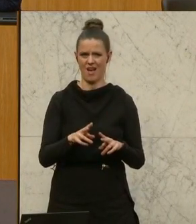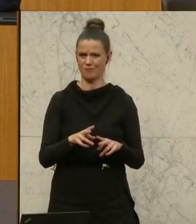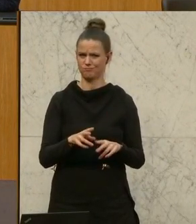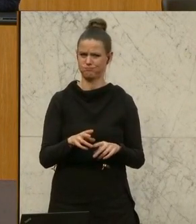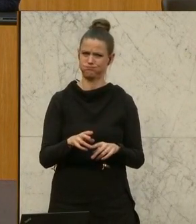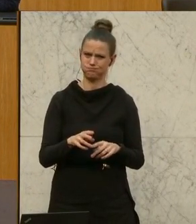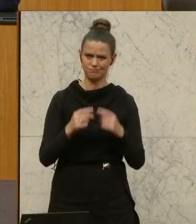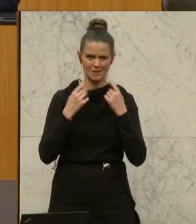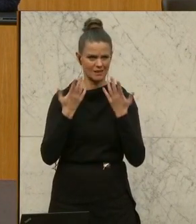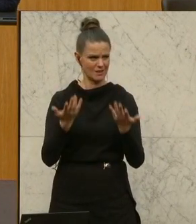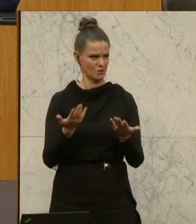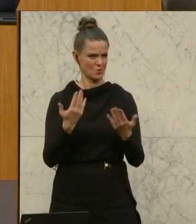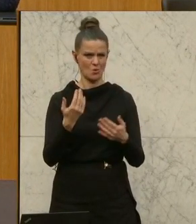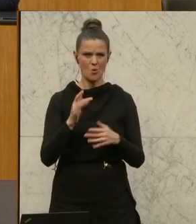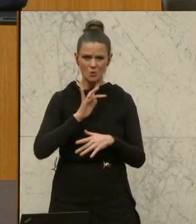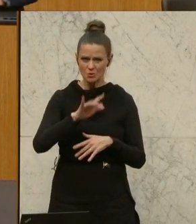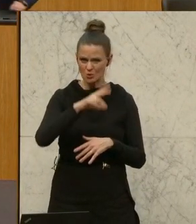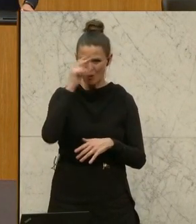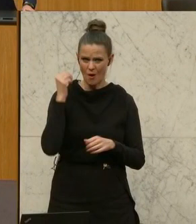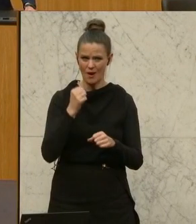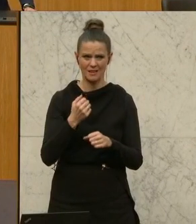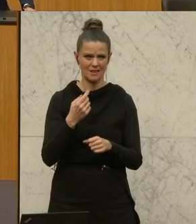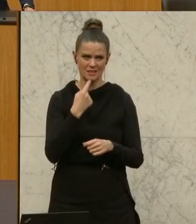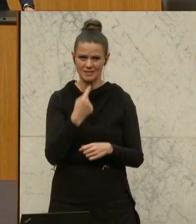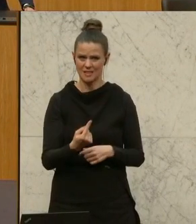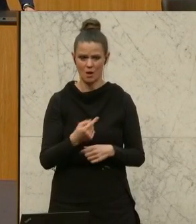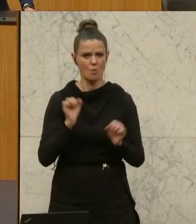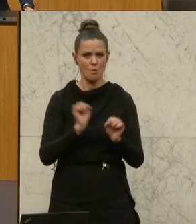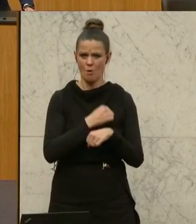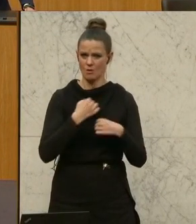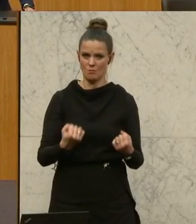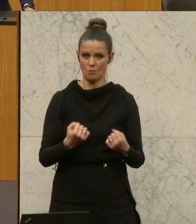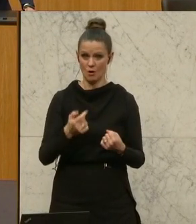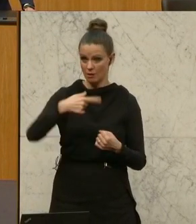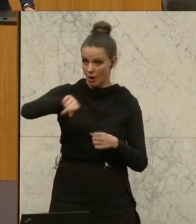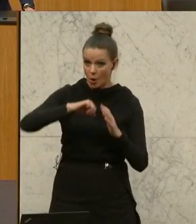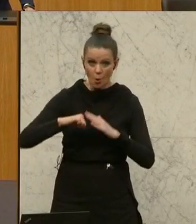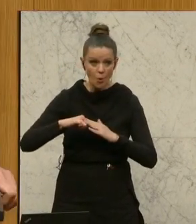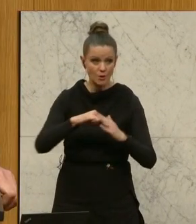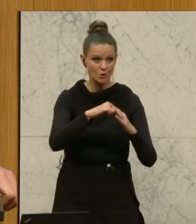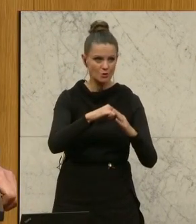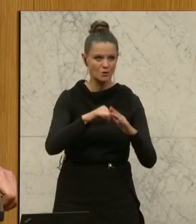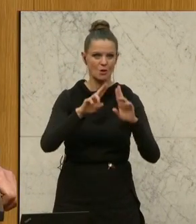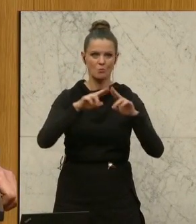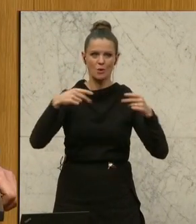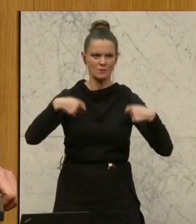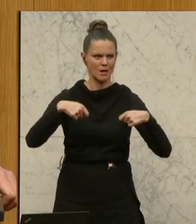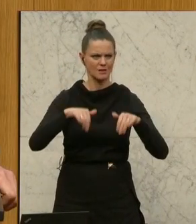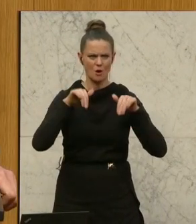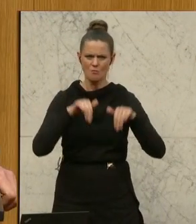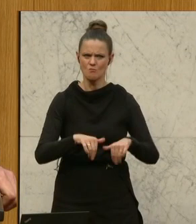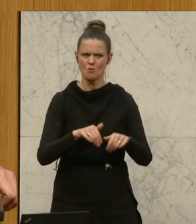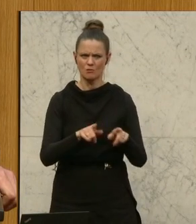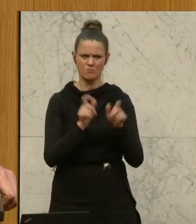das, anstatt dem Bundespräsidenten entsprechend in die Schranken zu weisen. Was ist das, wenn mir auch eine